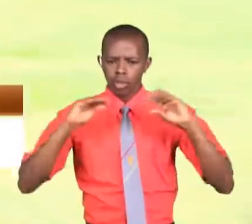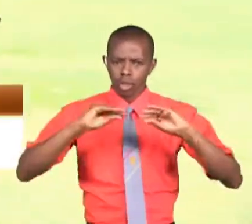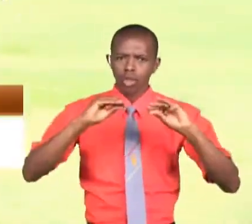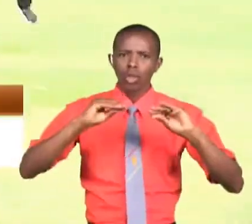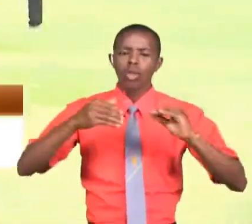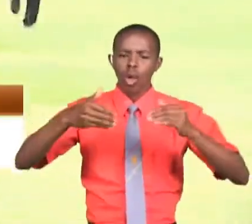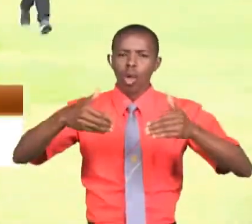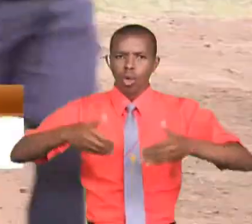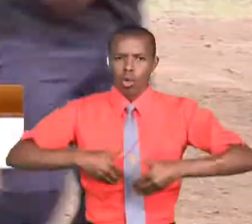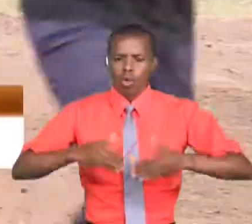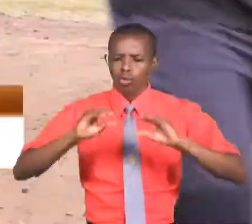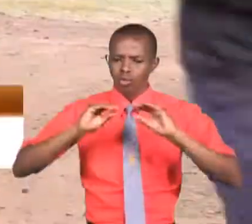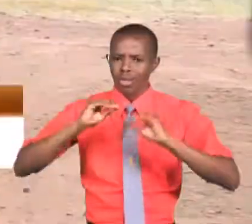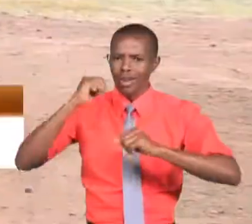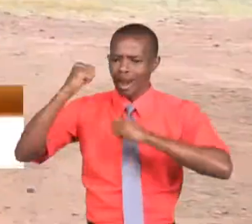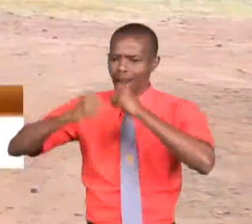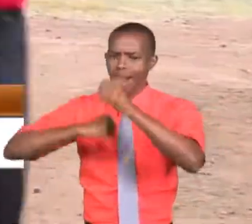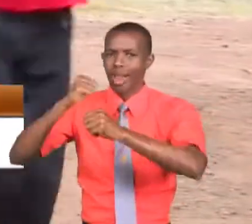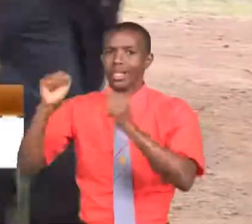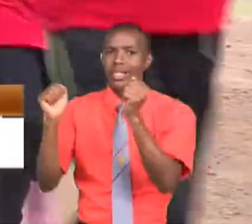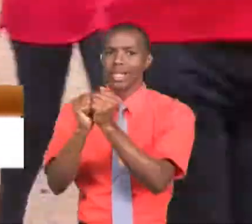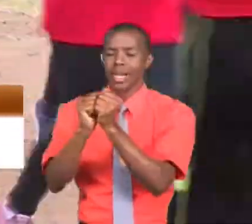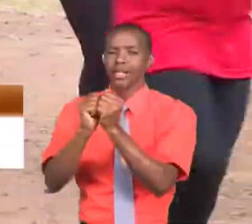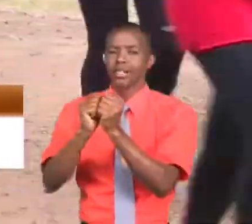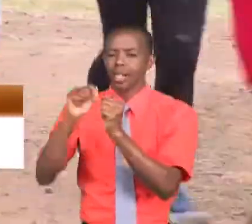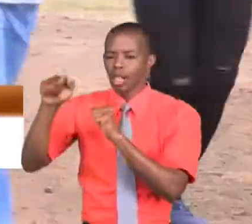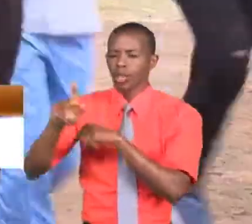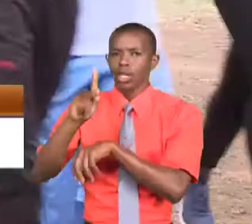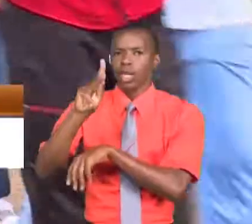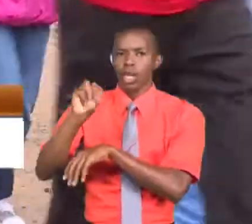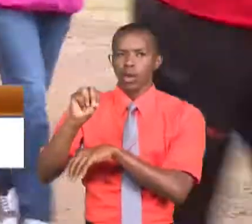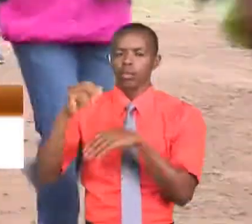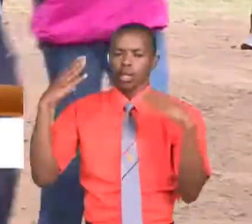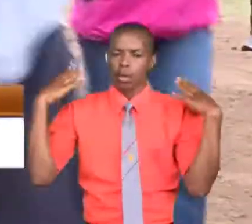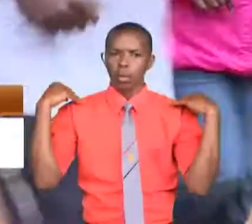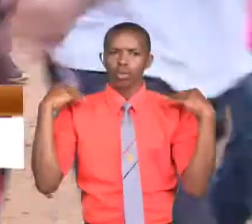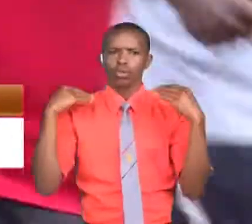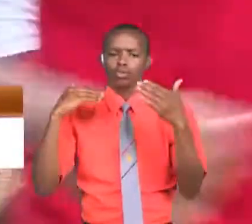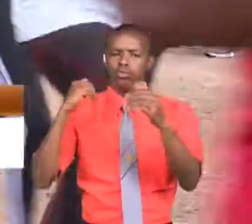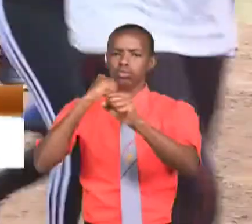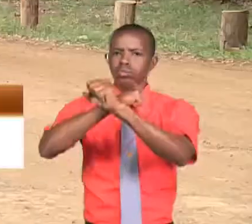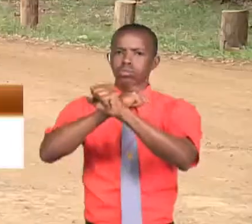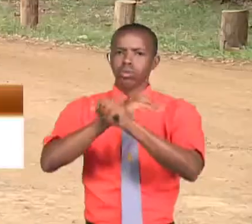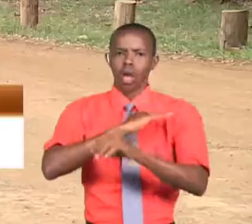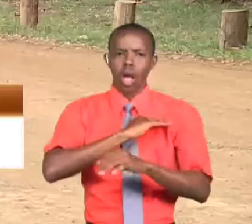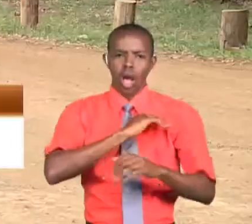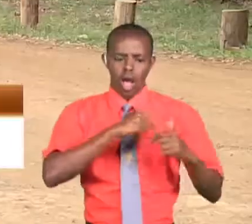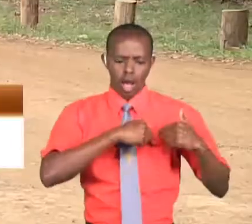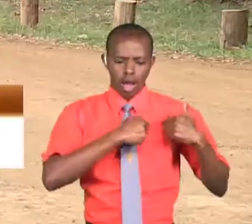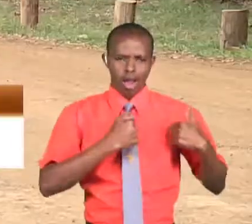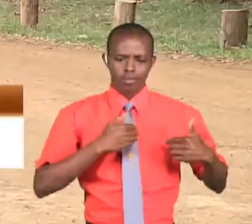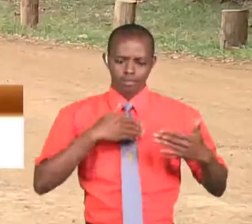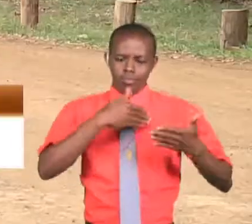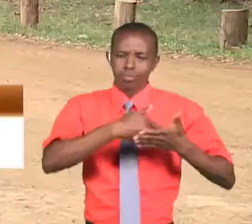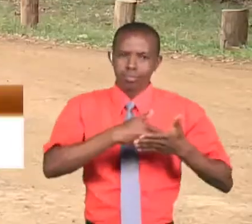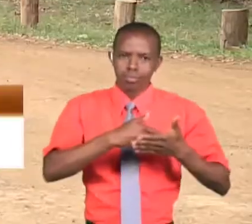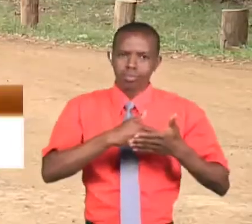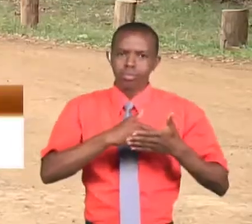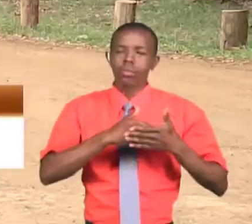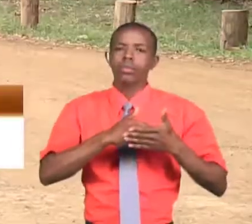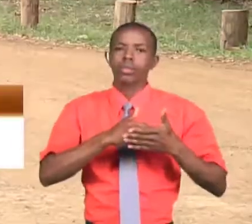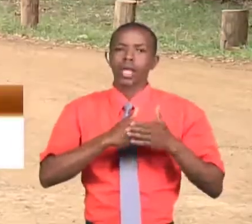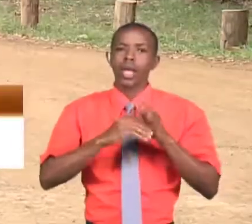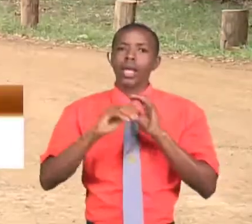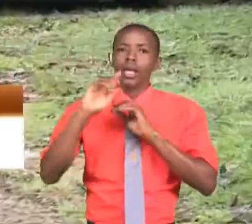kilomita elfu kumi. Kama njia ya kufanya mazoezi, yatakayo zui ya ugonjo wa mshtuko wa moyo. Mchini, magonjo ya moyo,